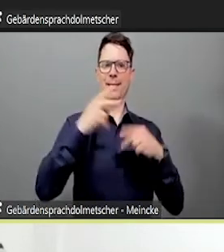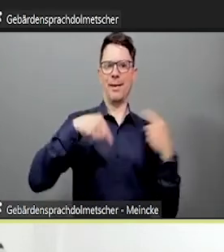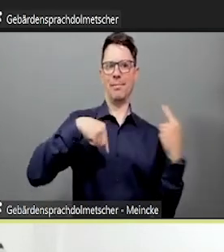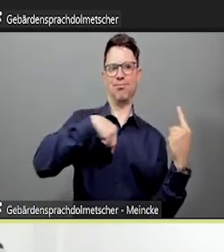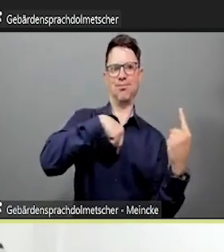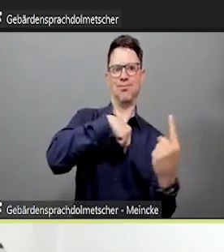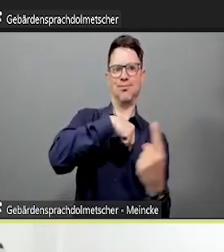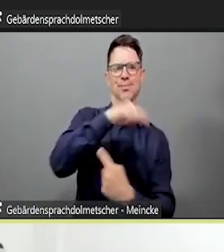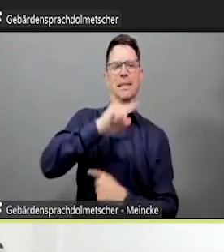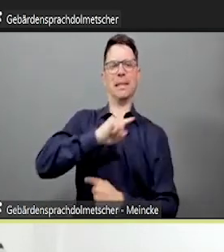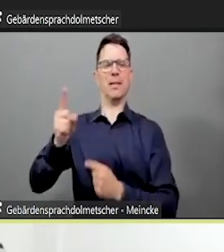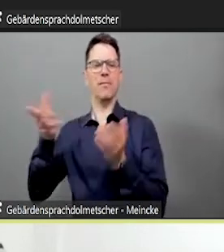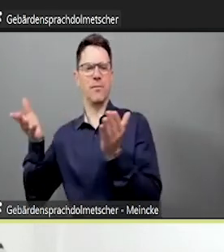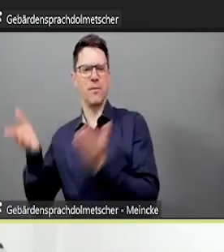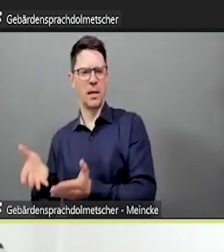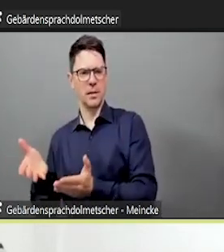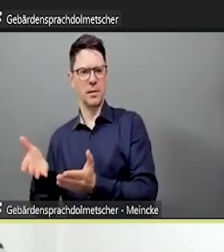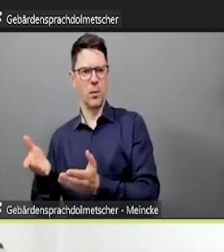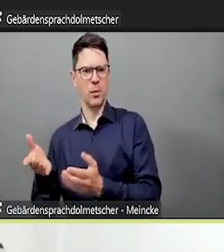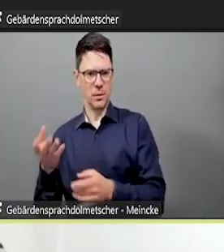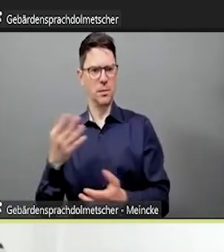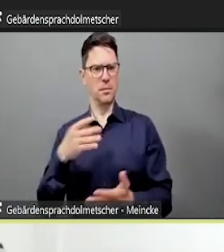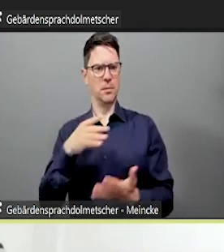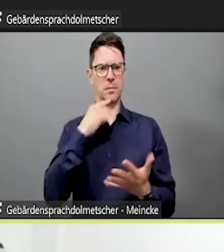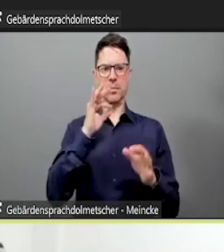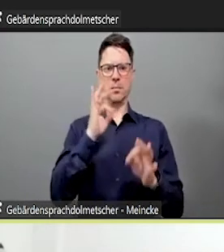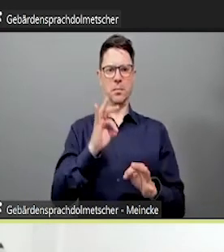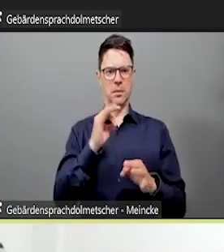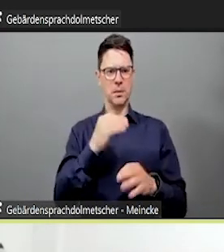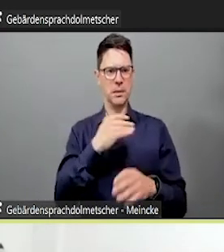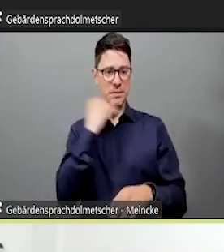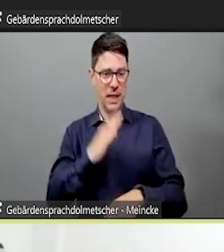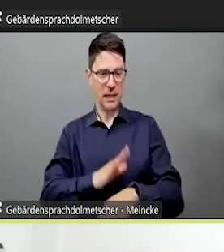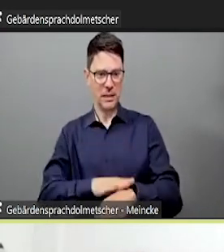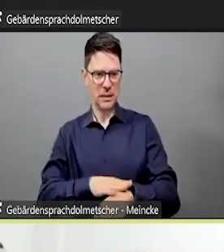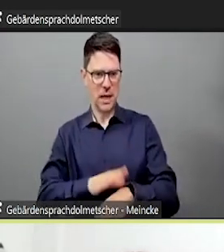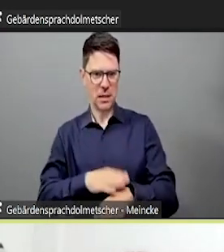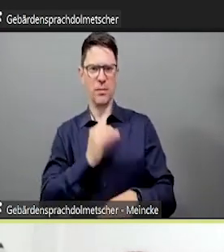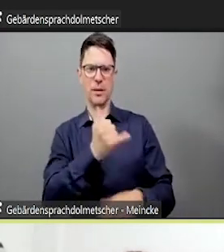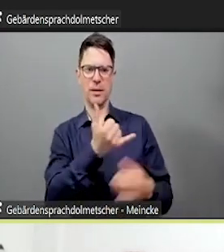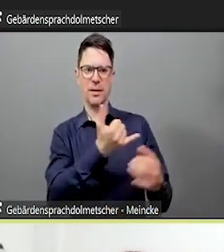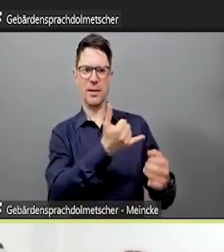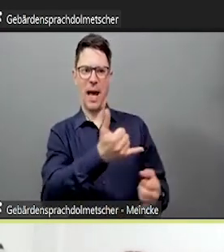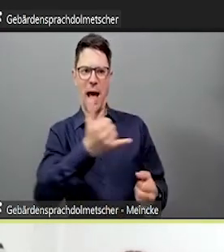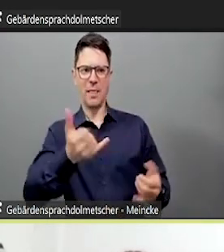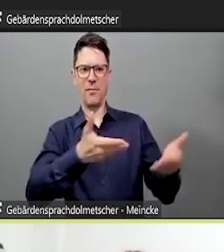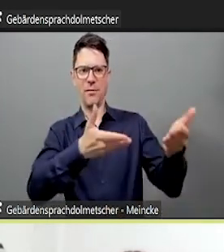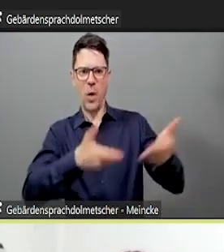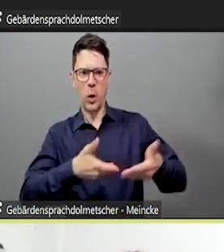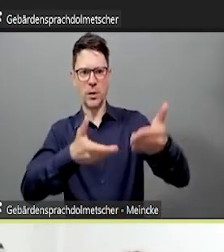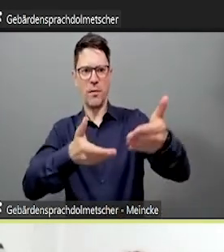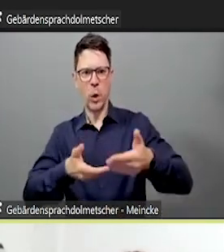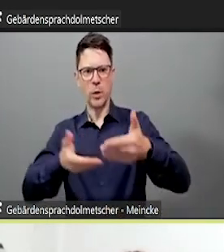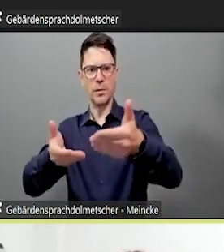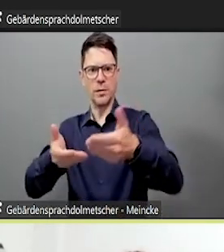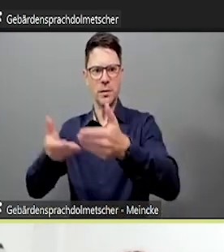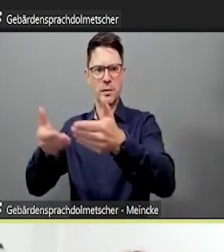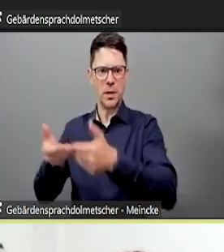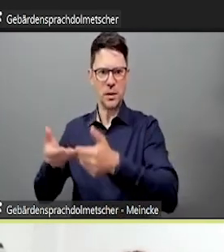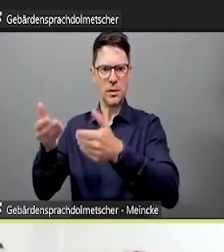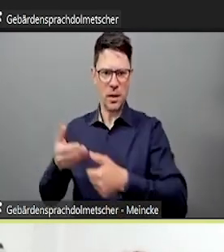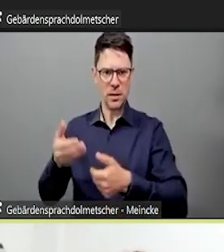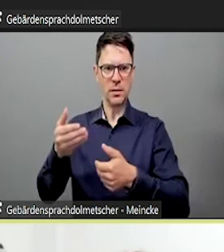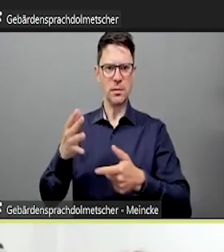erfahren möchte. Also man kann das natürlich ein beeinflussen. Ich versuche mal, wenn ich draufklicke, ob ich Ihnen das wenigstens einmal zeigen kann.